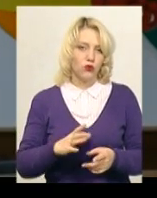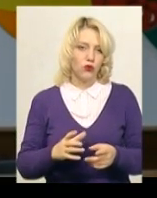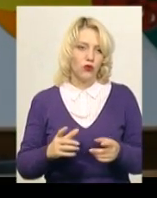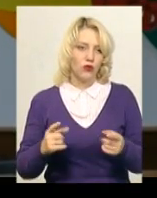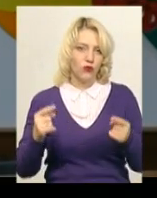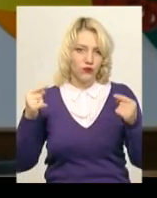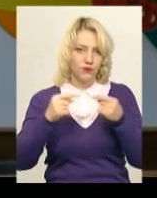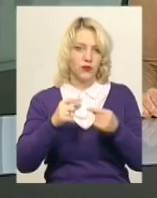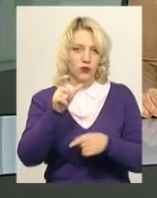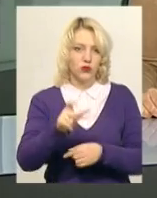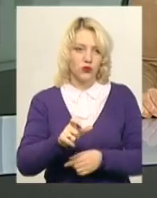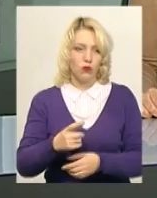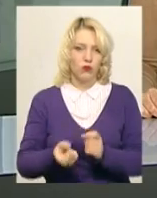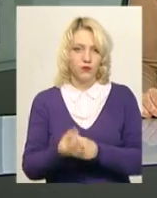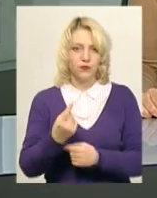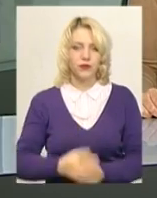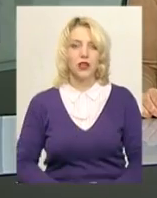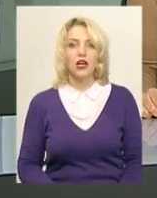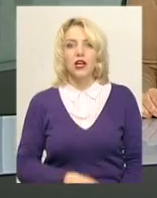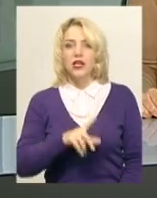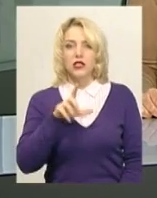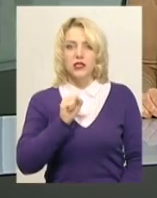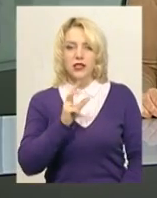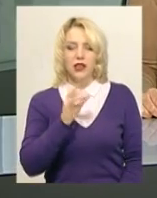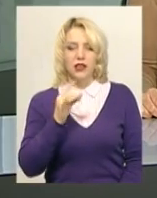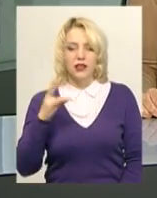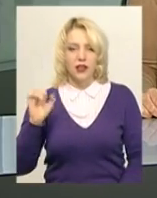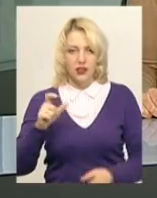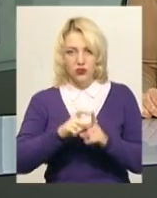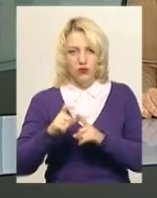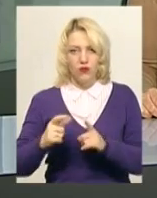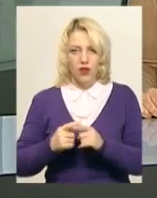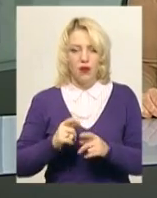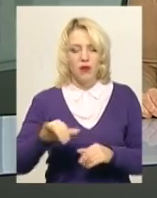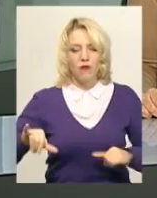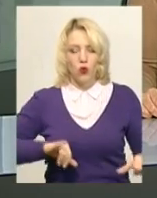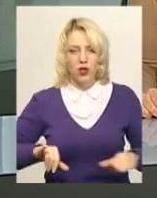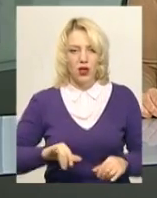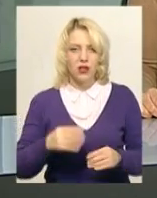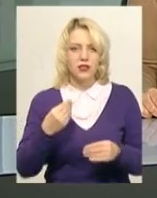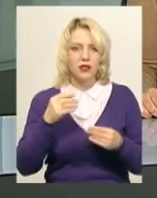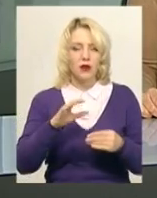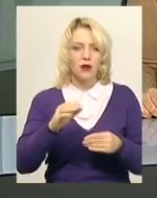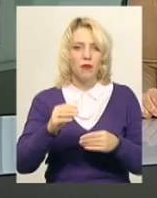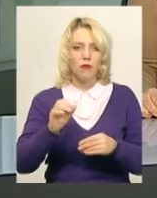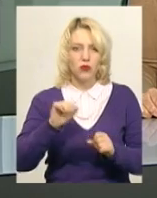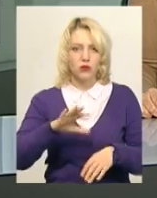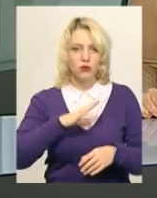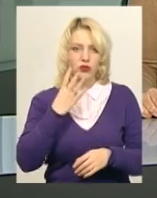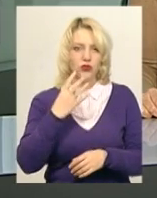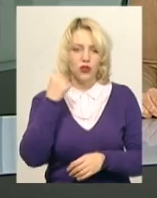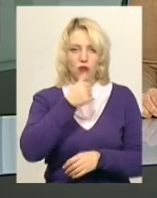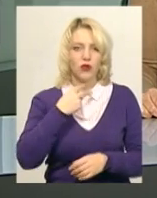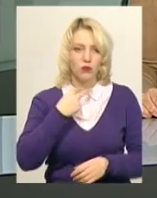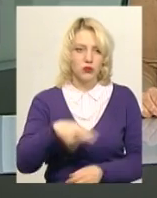особу. За словами Ігоря Кирника, за хуліганство підозреному загрожує до 4 років позбавлення волі.